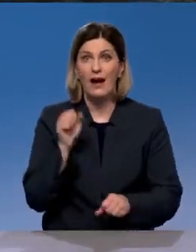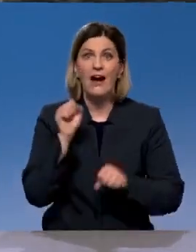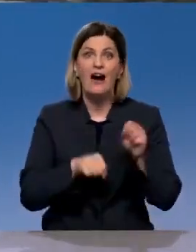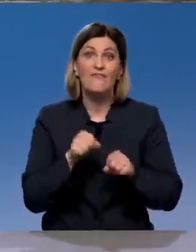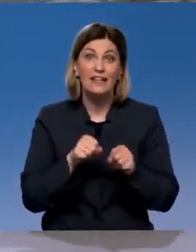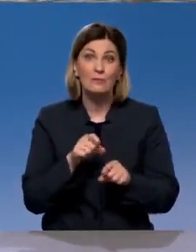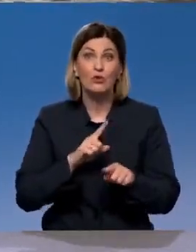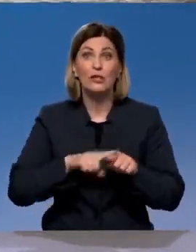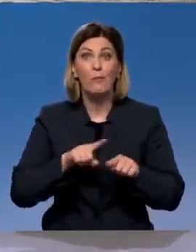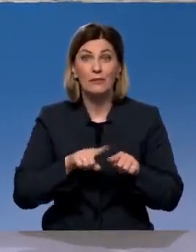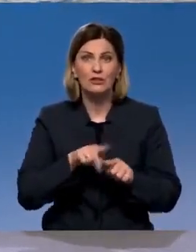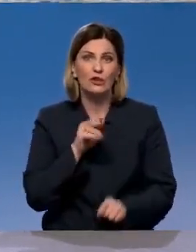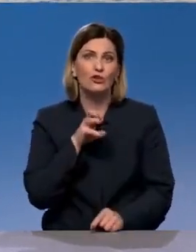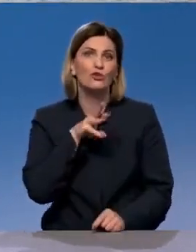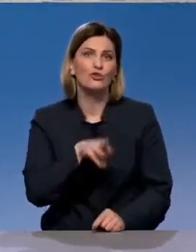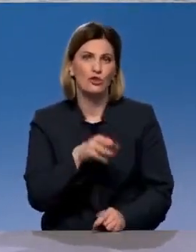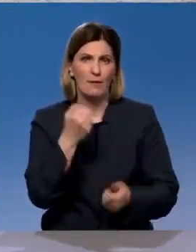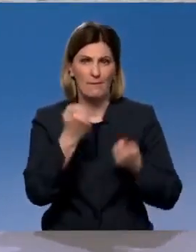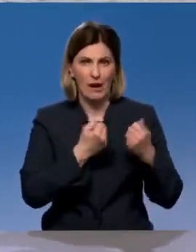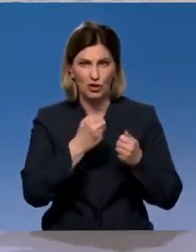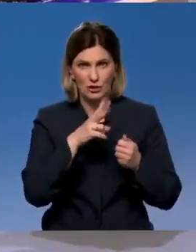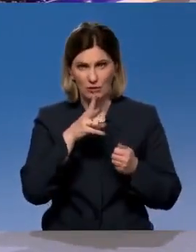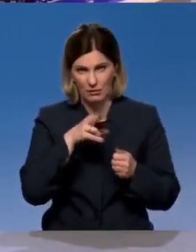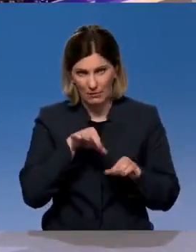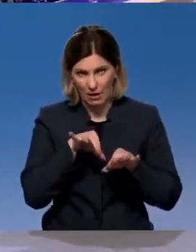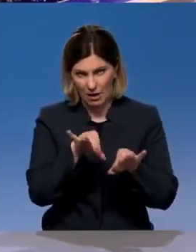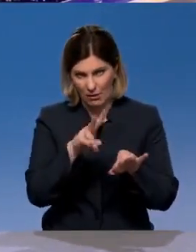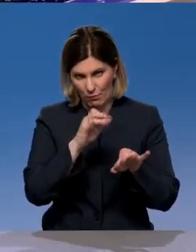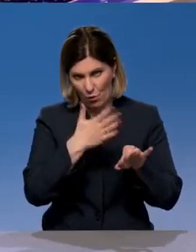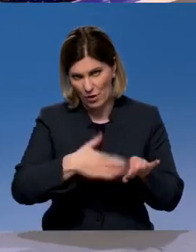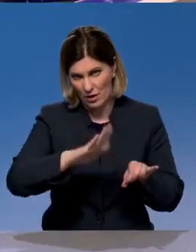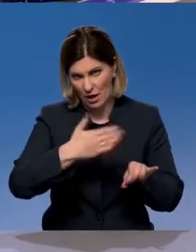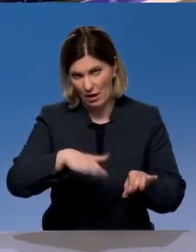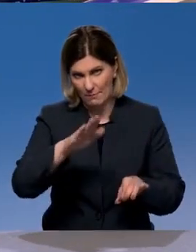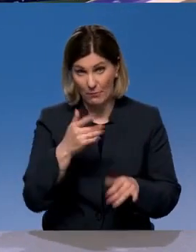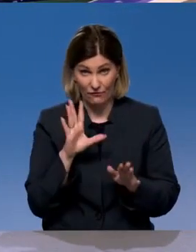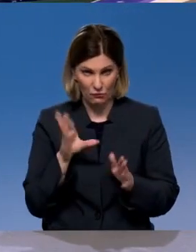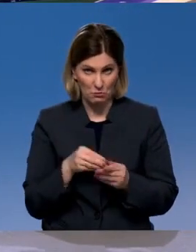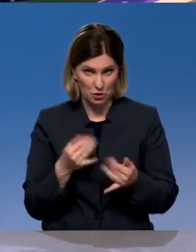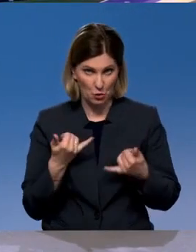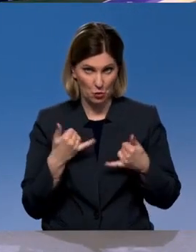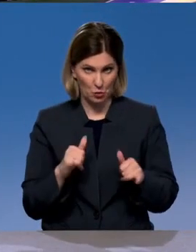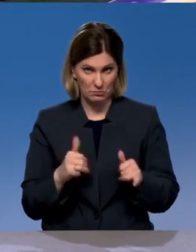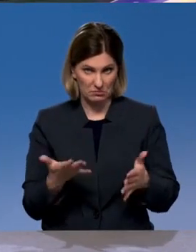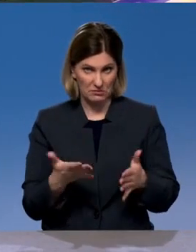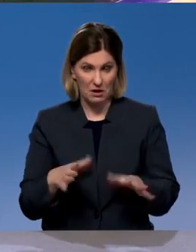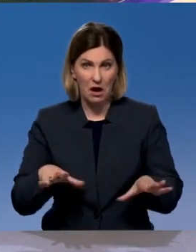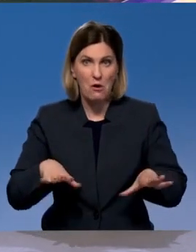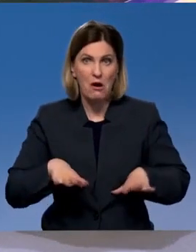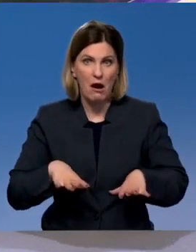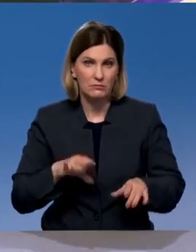быстрее, чем плестись по ямам на машине. Ну, вот удивительно, да, Казань, Санкт